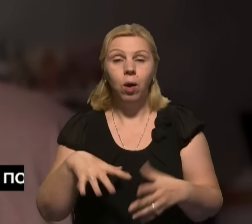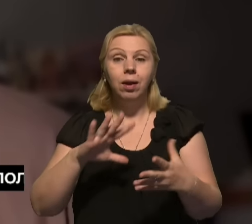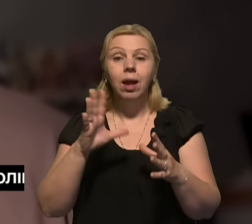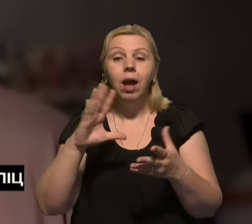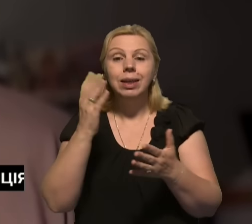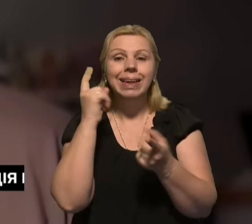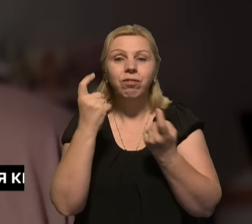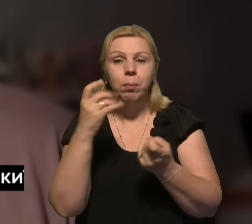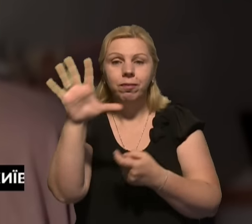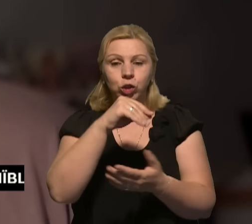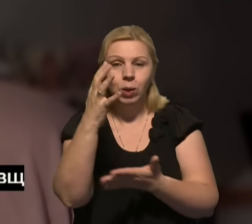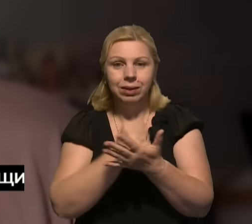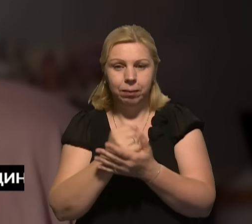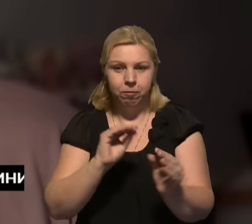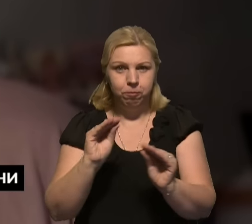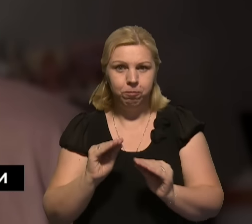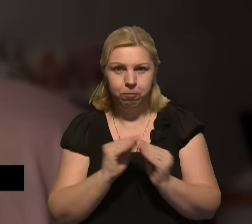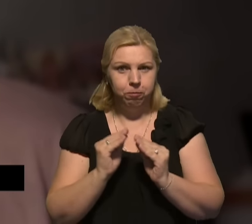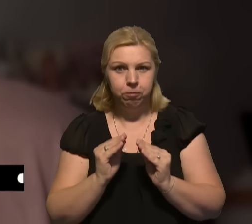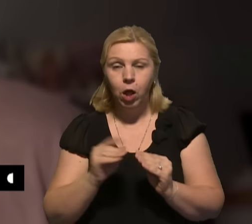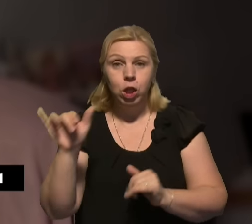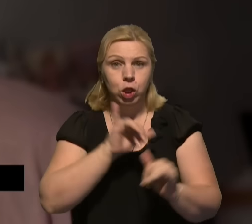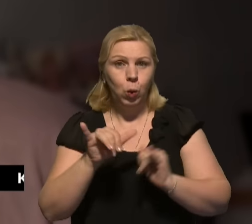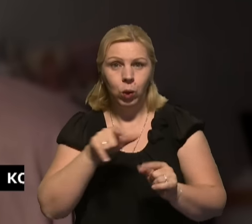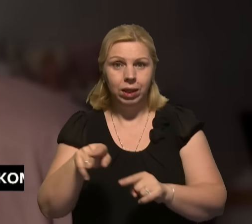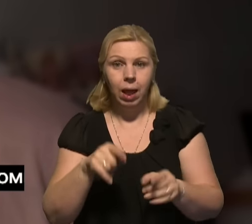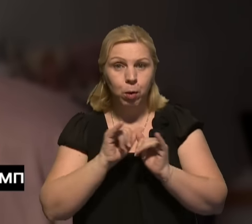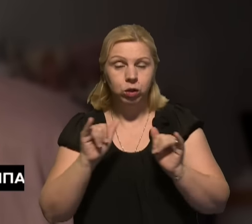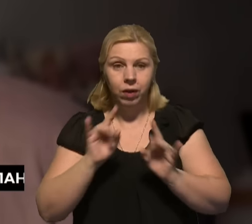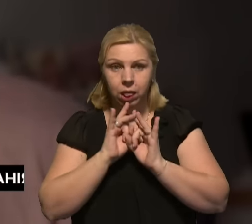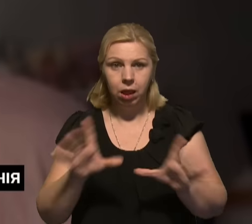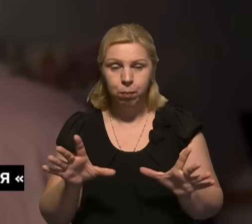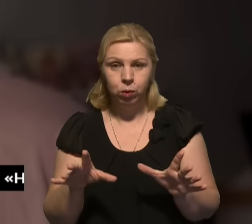окей. Наразі, з того, що ми бачимо, якщо воно нікуди не буде там розвиватися,